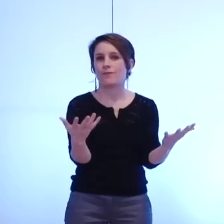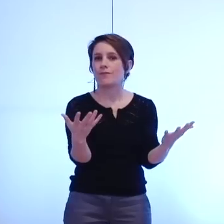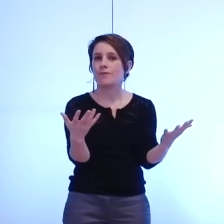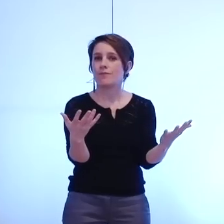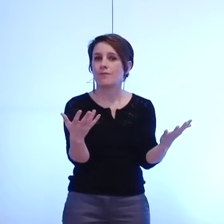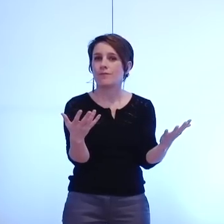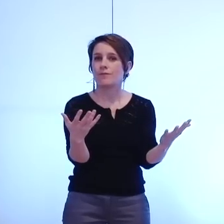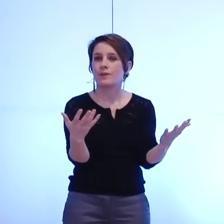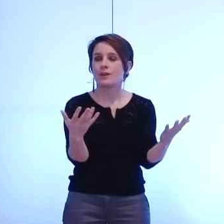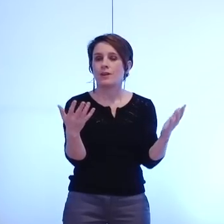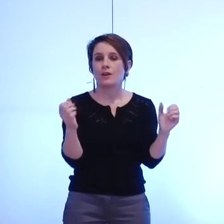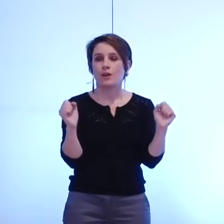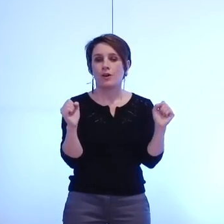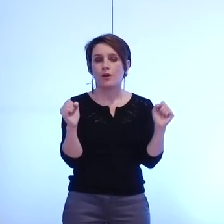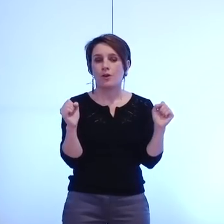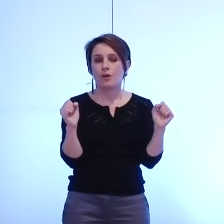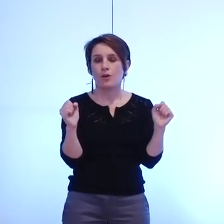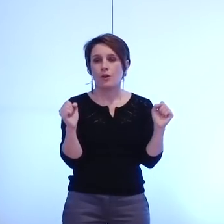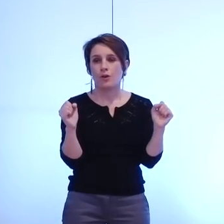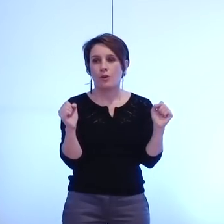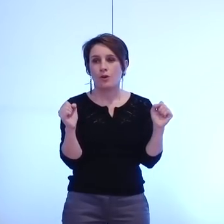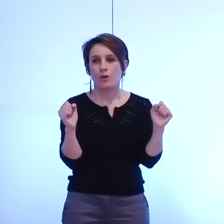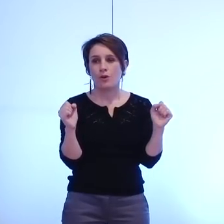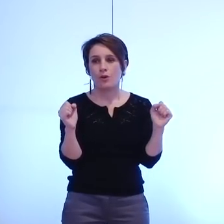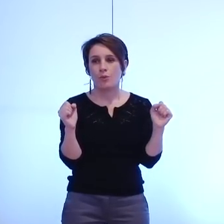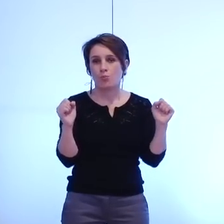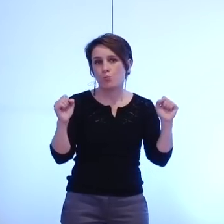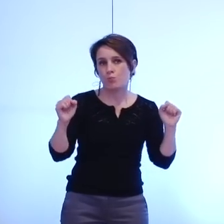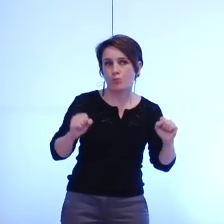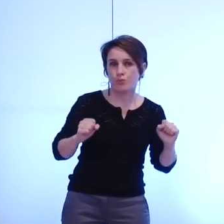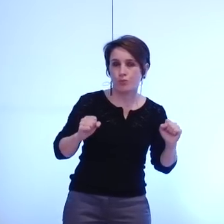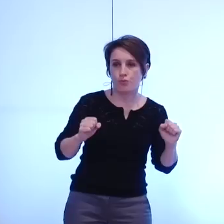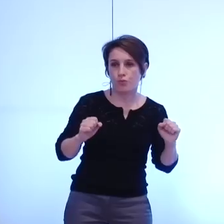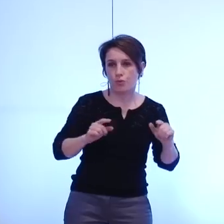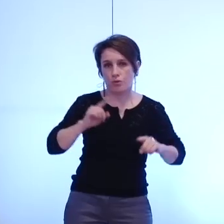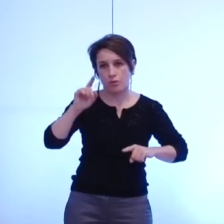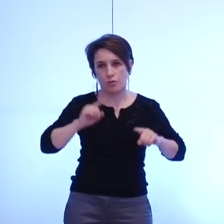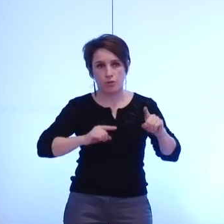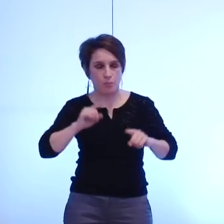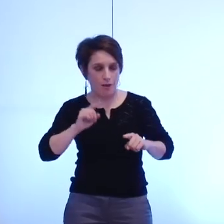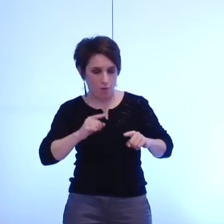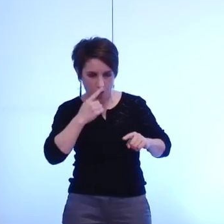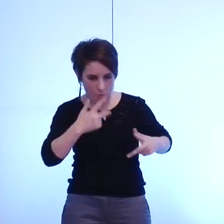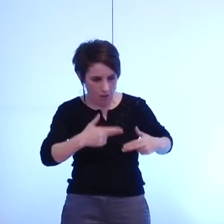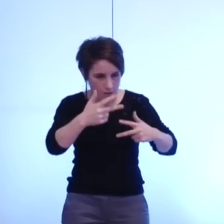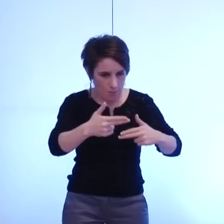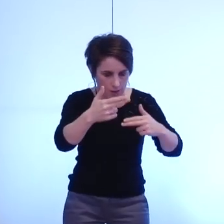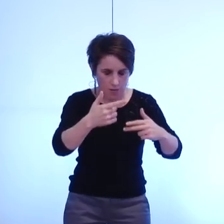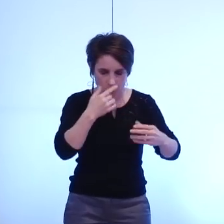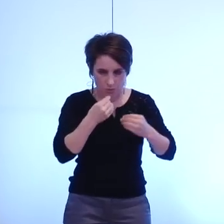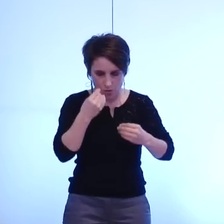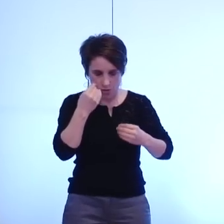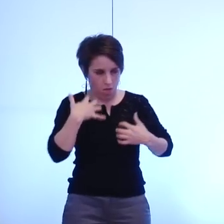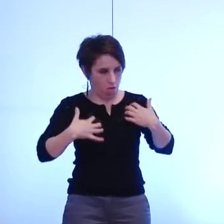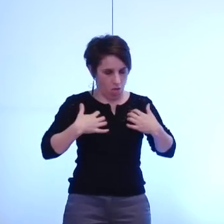des éléments à des moments ou en tout cas des passages qui questionnent et je ne